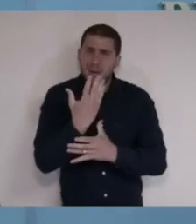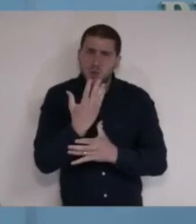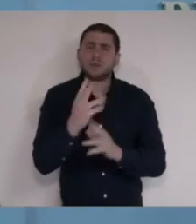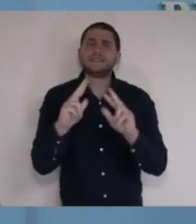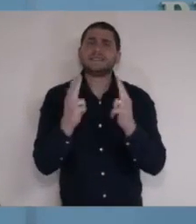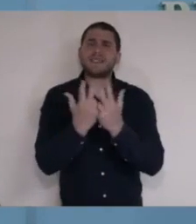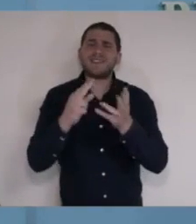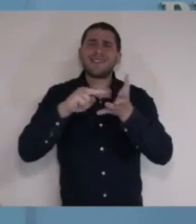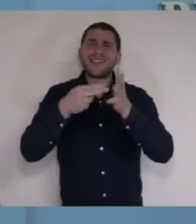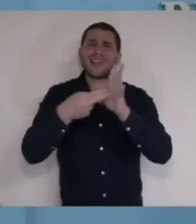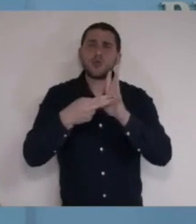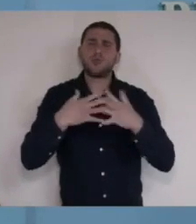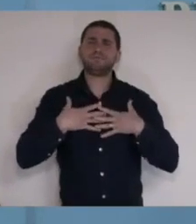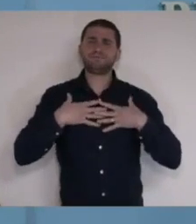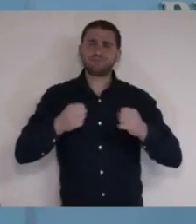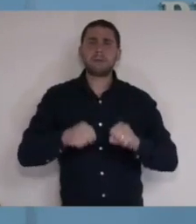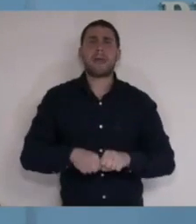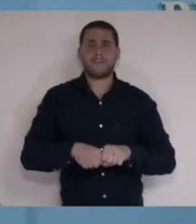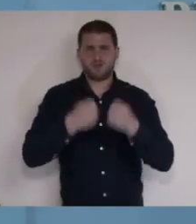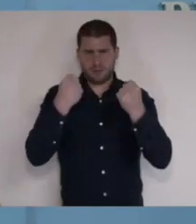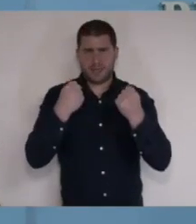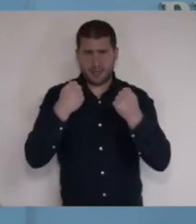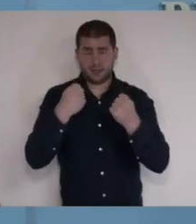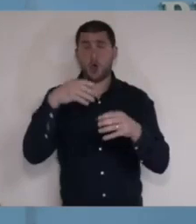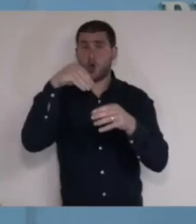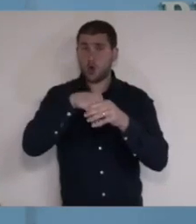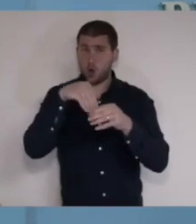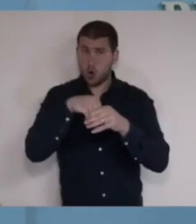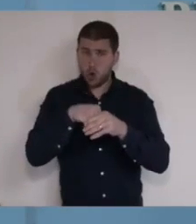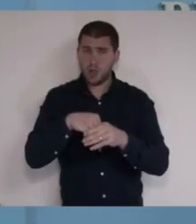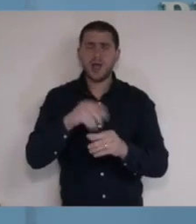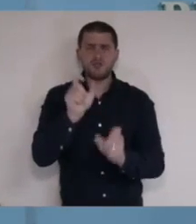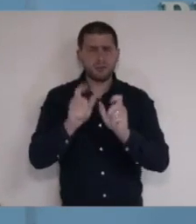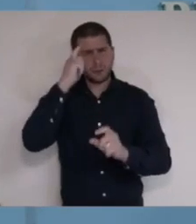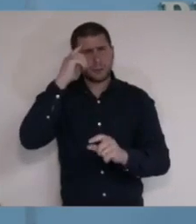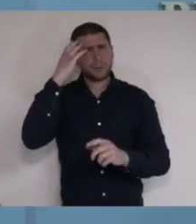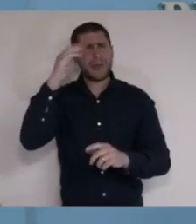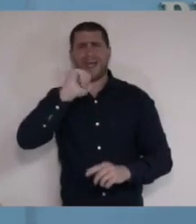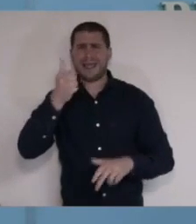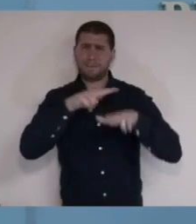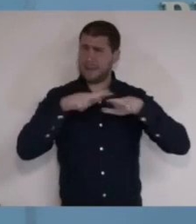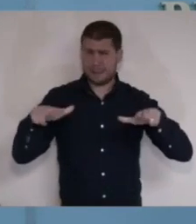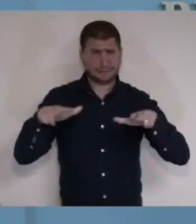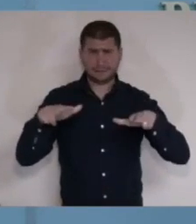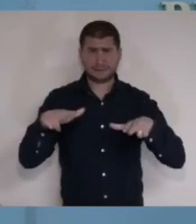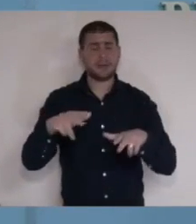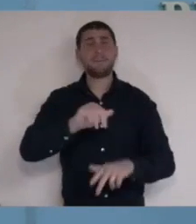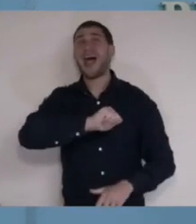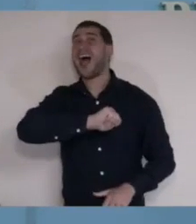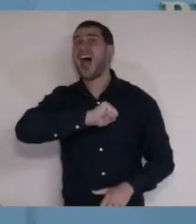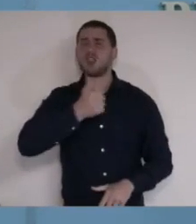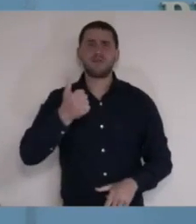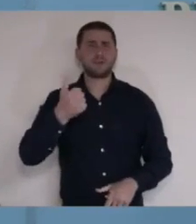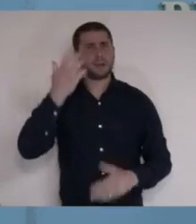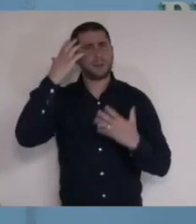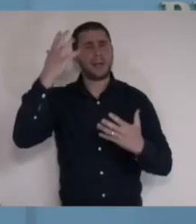צוות לתכנון היציאה מהמשבר שכוללת מיטב המוחות בארץ, לדעתי, מן הטובים